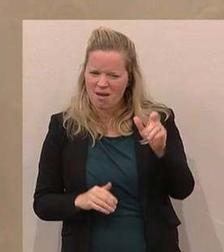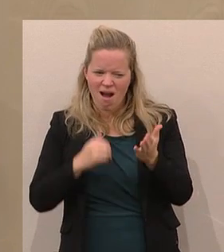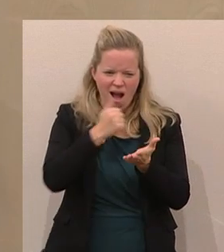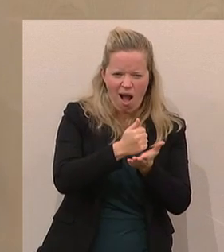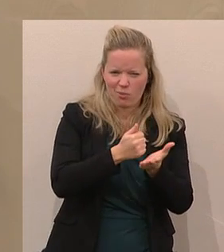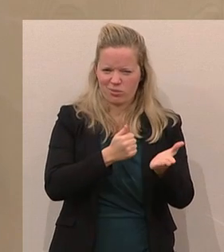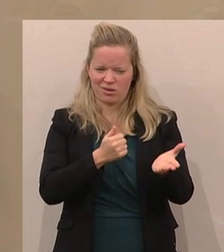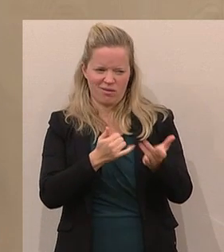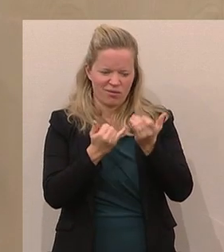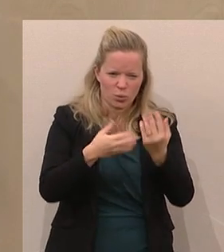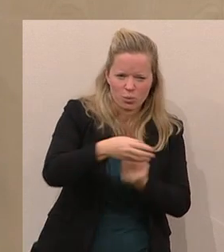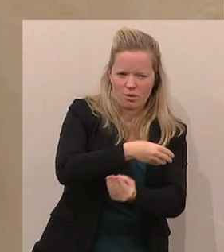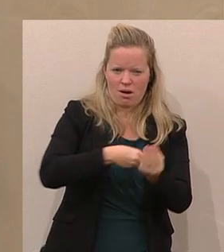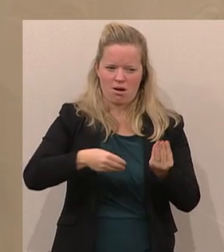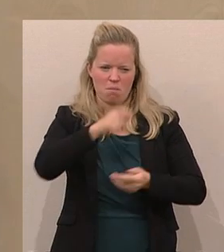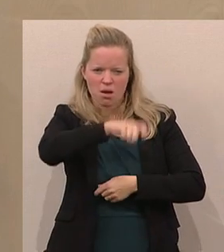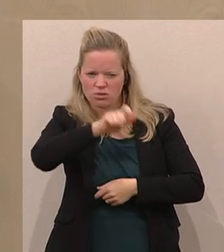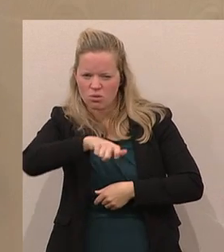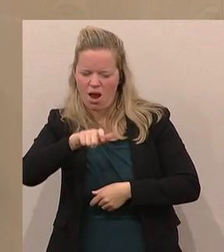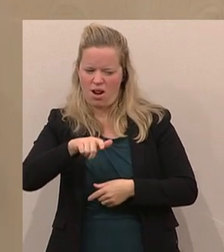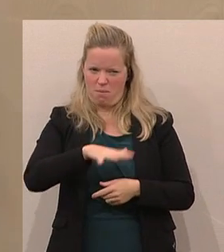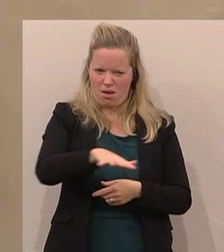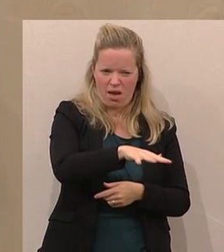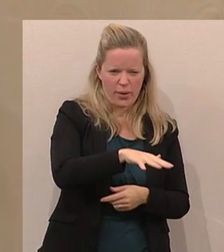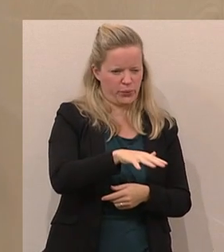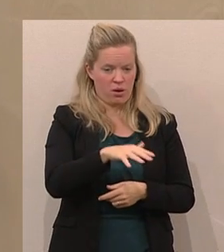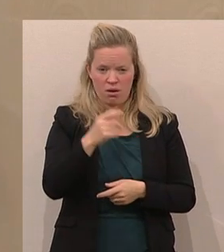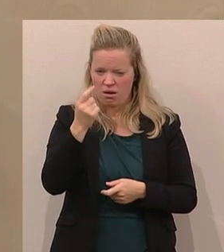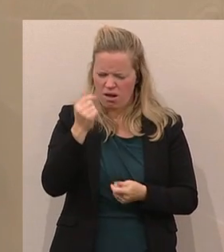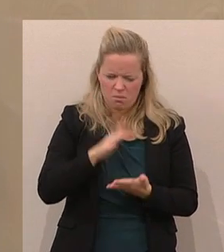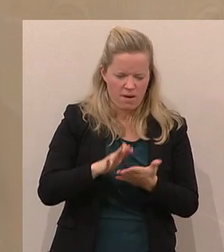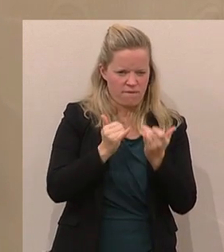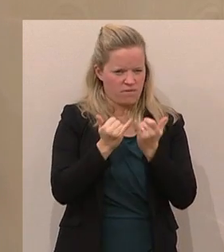Personalpolitik in diesem Bereich, über die desaströse Gebahrung in diesem Bereich.